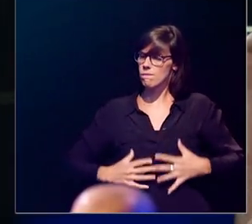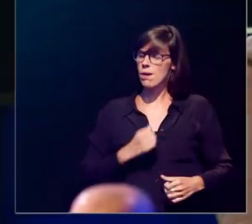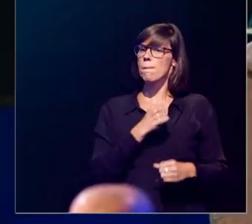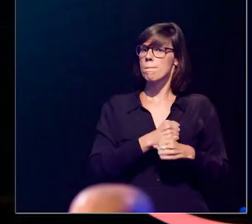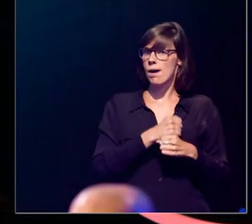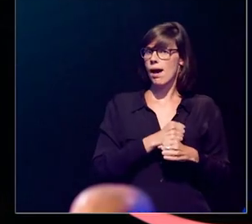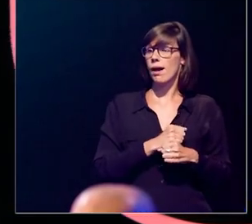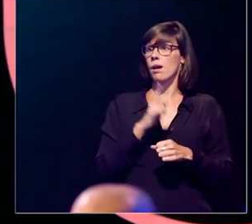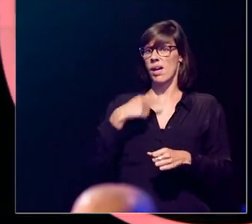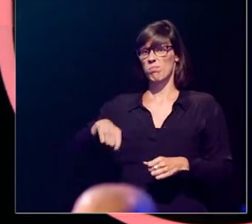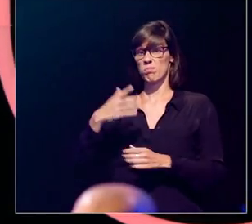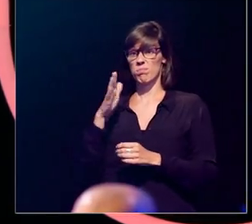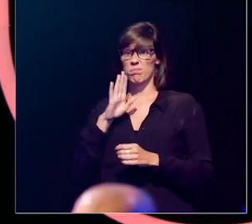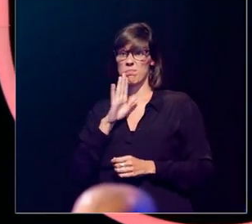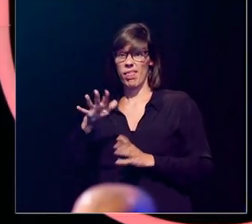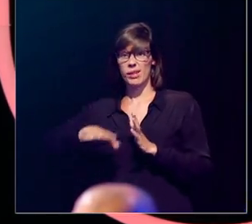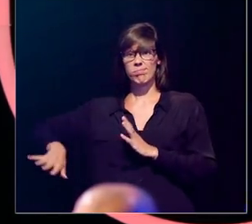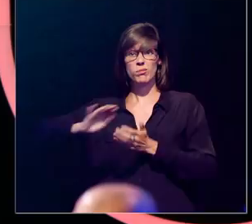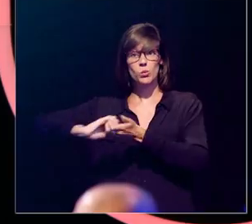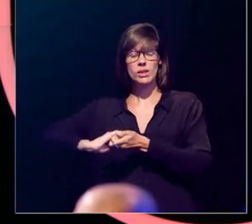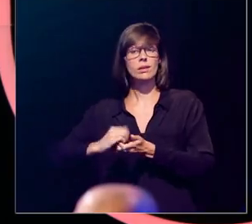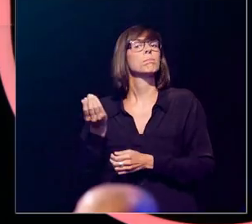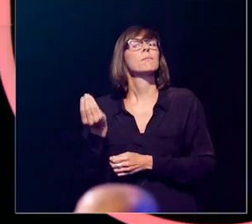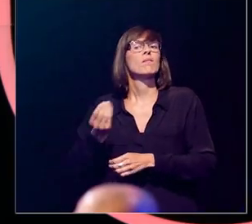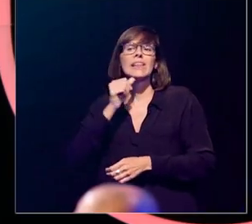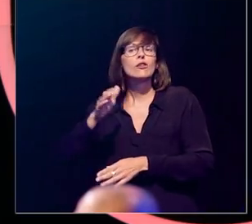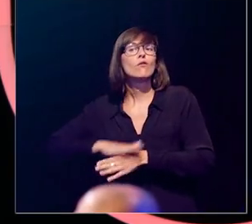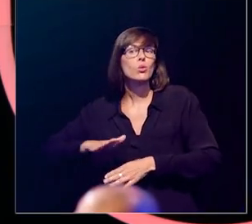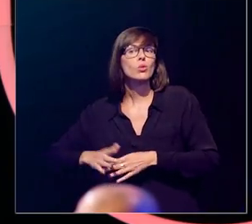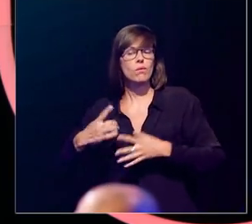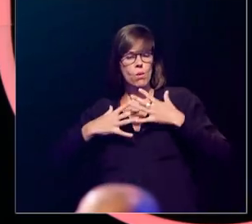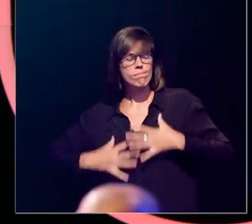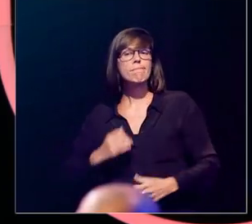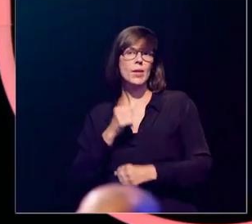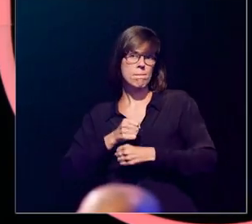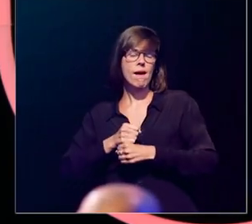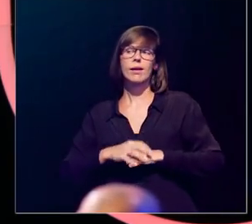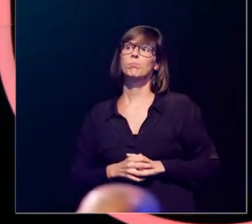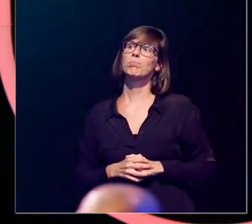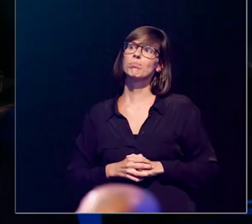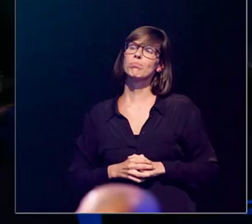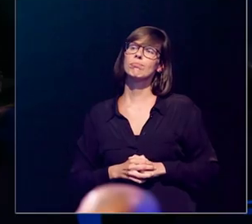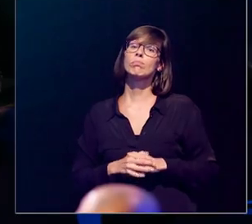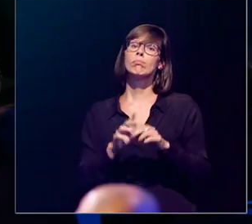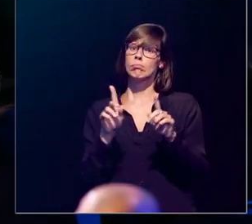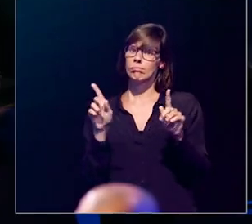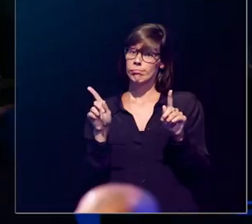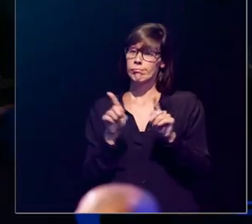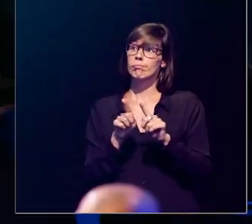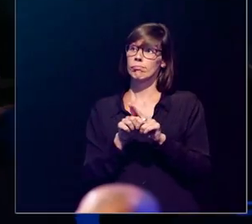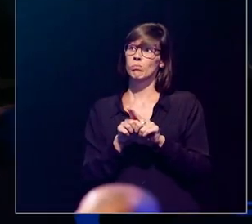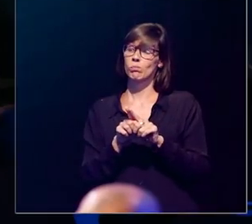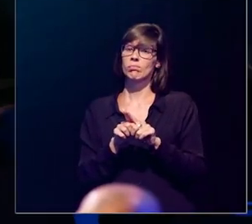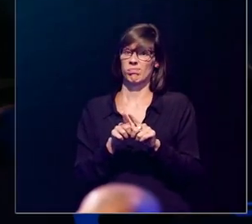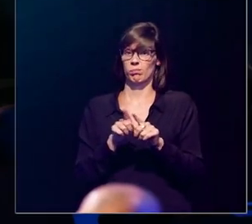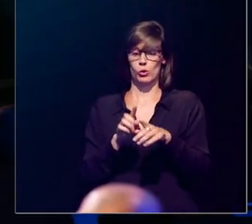in onze streken in de winter om voldoende vitamine D mogelijkheid te maken in onze huid en ook de